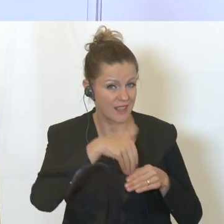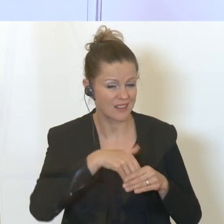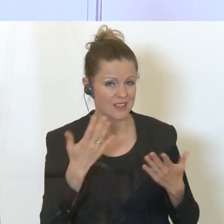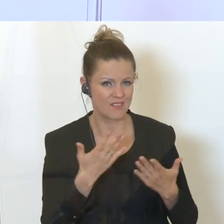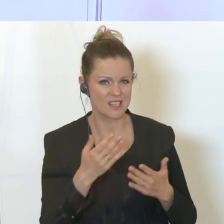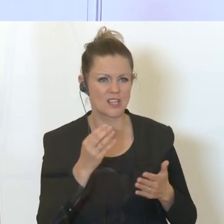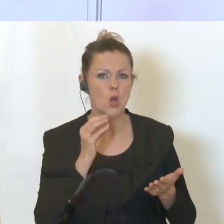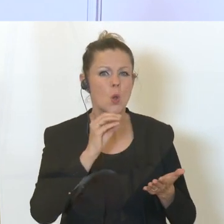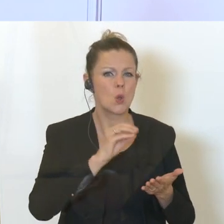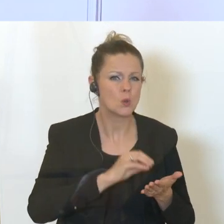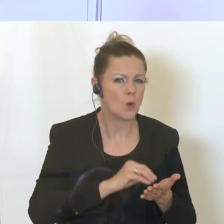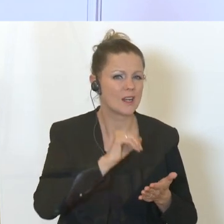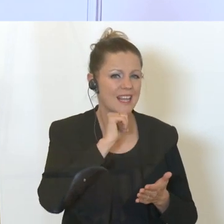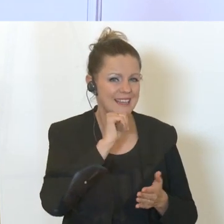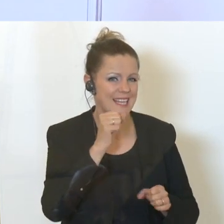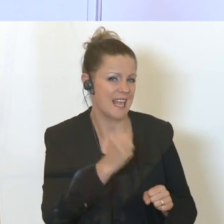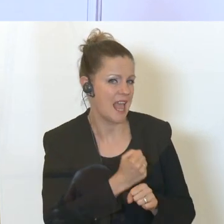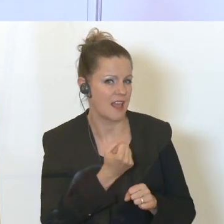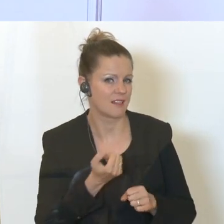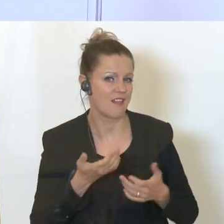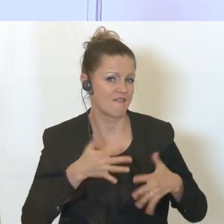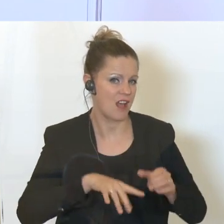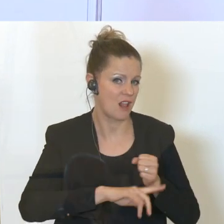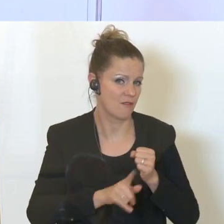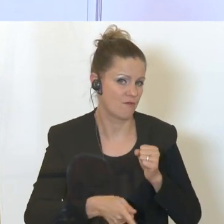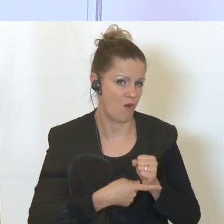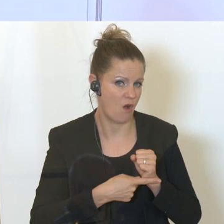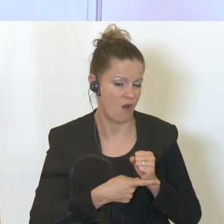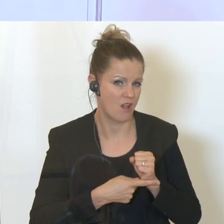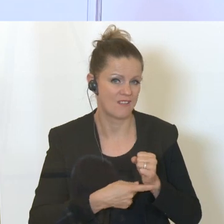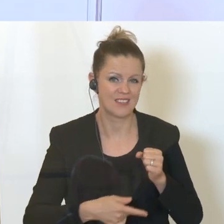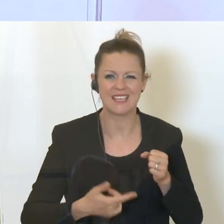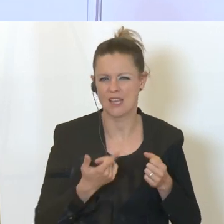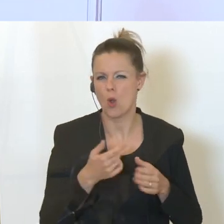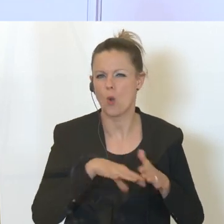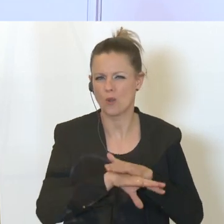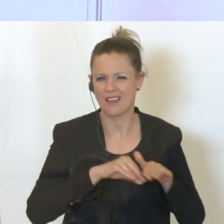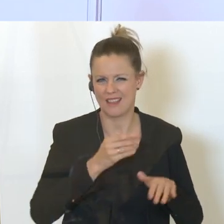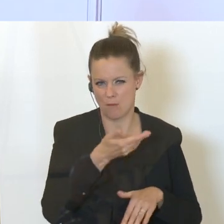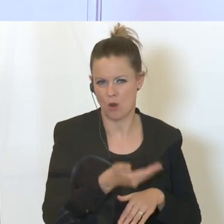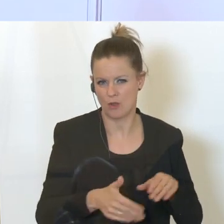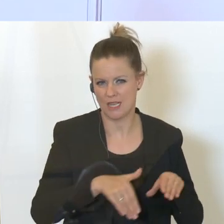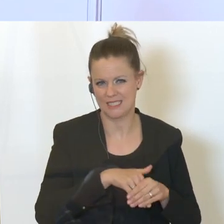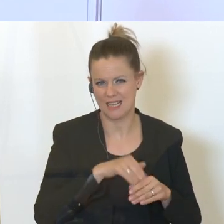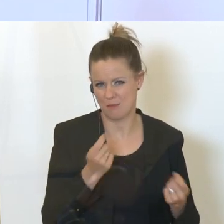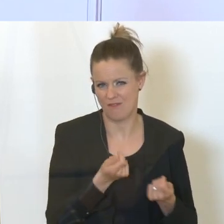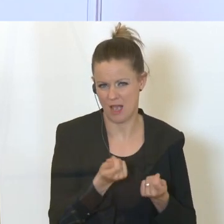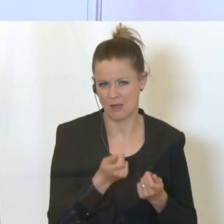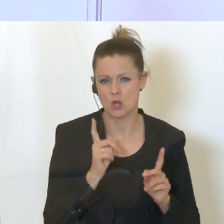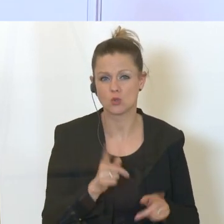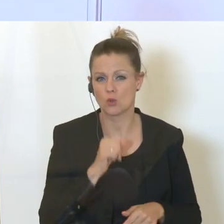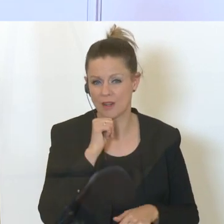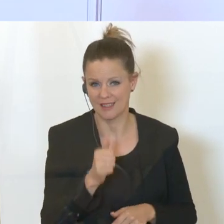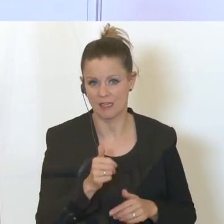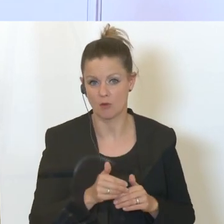sich noch nicht für den Härtefallfonds, den Ersatz des Unternehmerlohns zu bewerben, weil er würde das